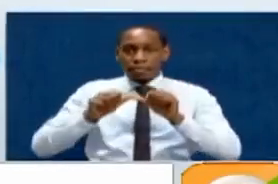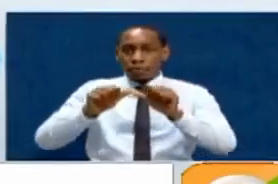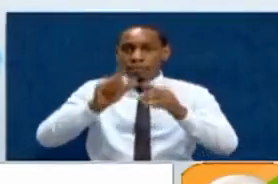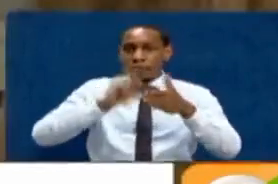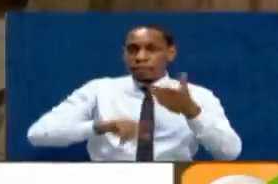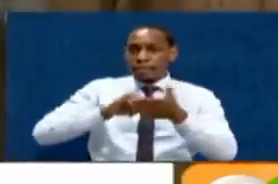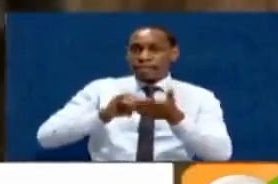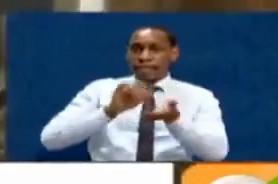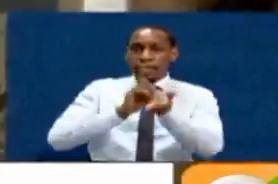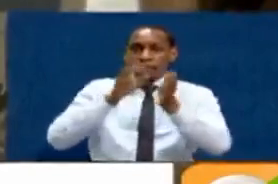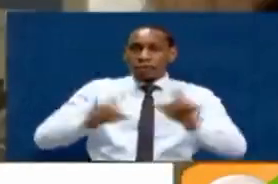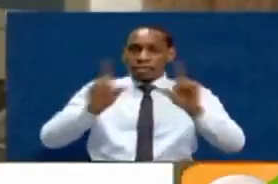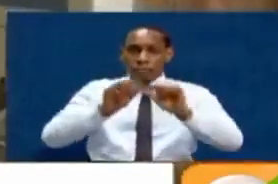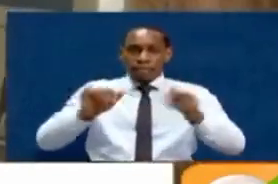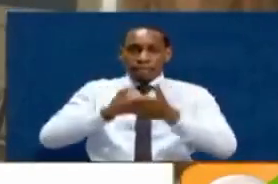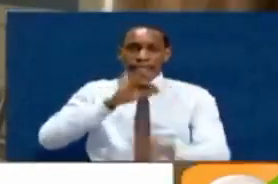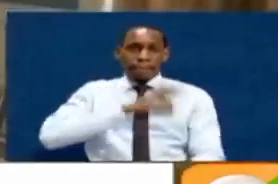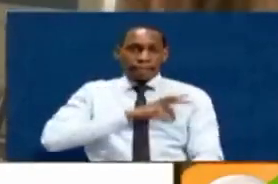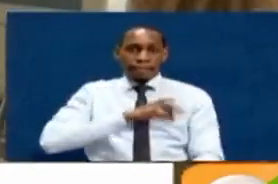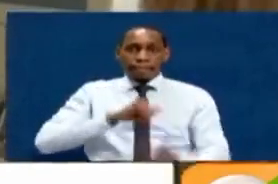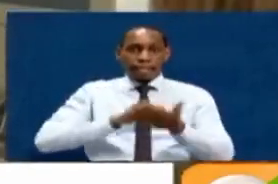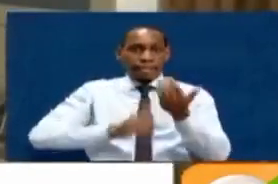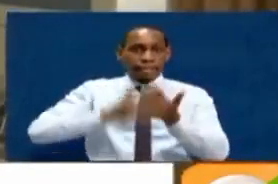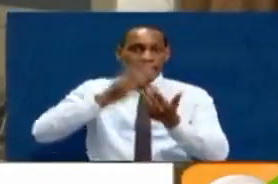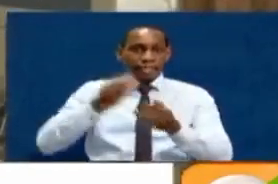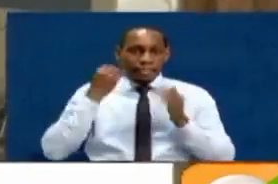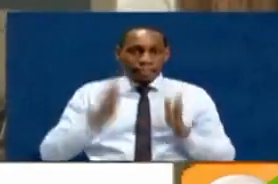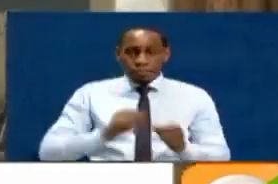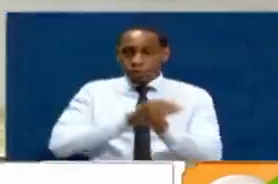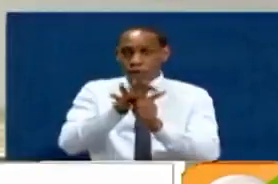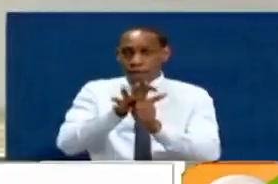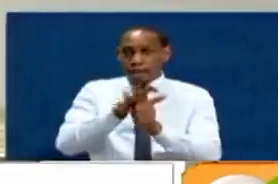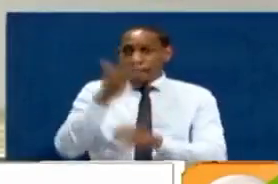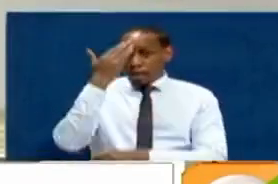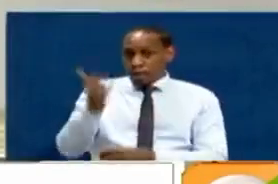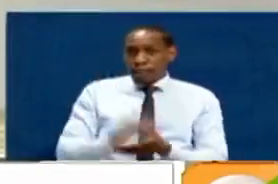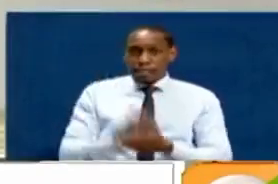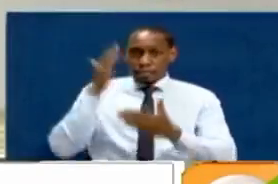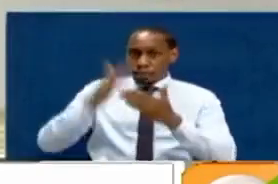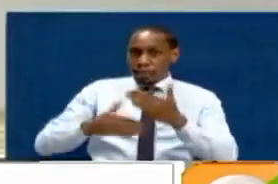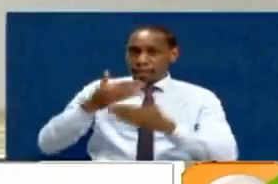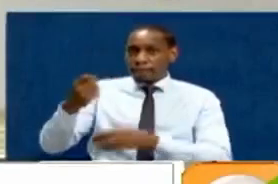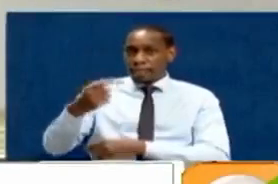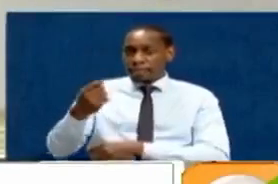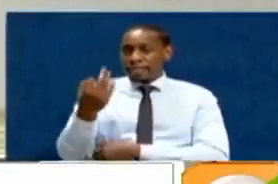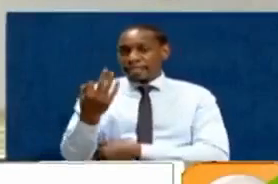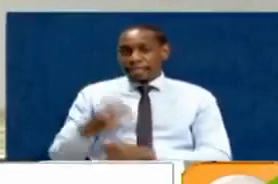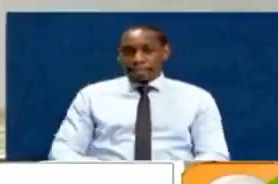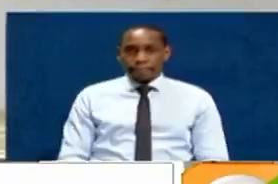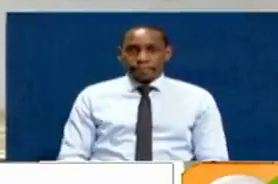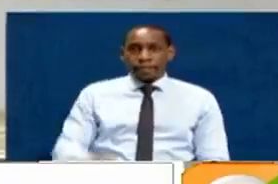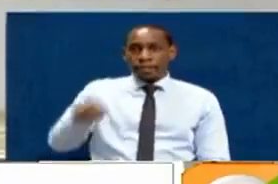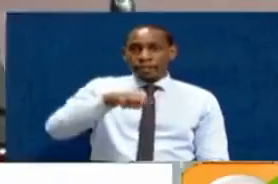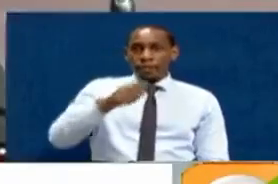kuhusu kile madaktari wanataja kama marupurupu ya kuhudumia wagonjo wa COVID-19. Kwa hini ya lisitisho baada ya mizimi tatu. We